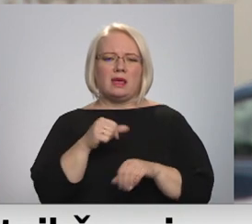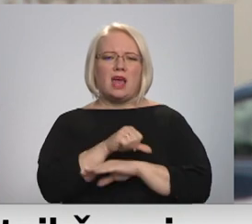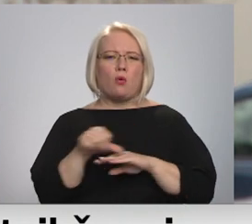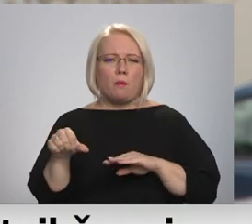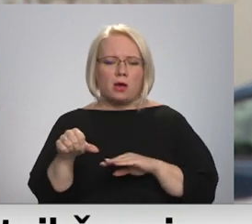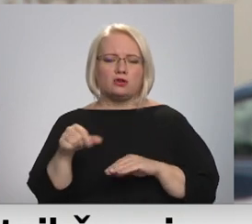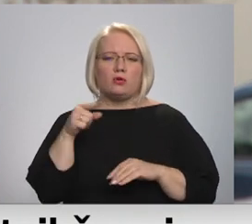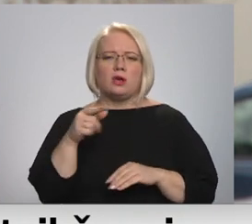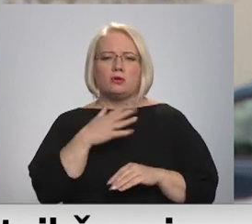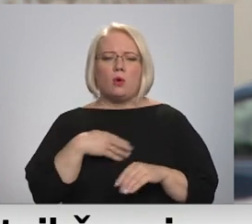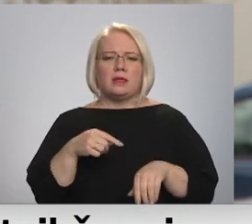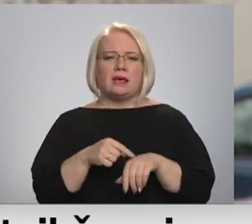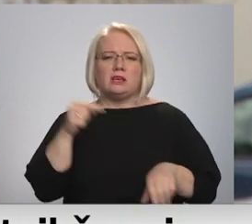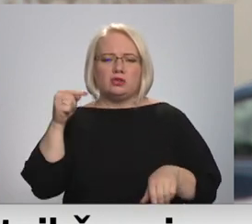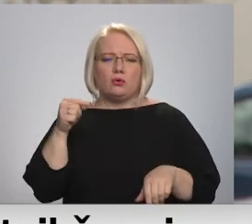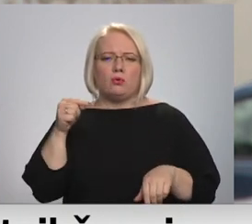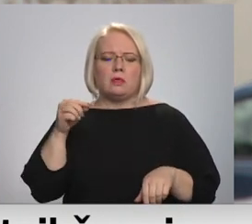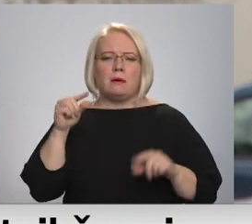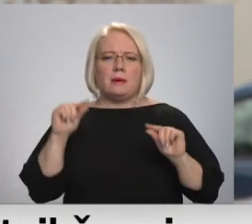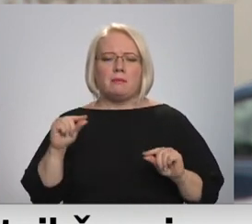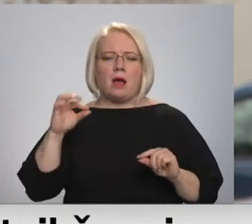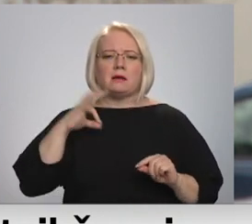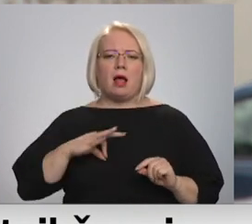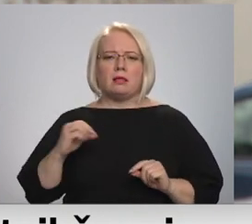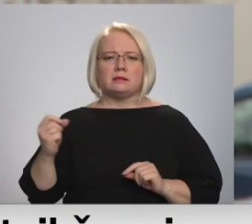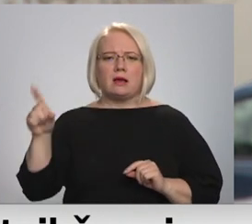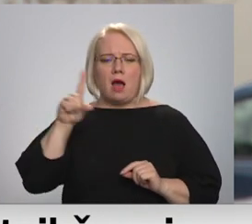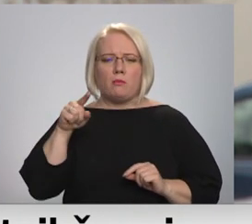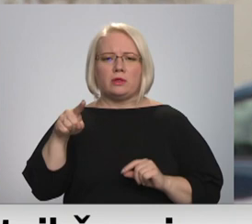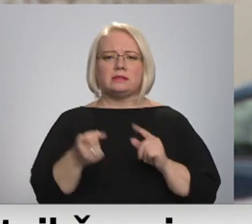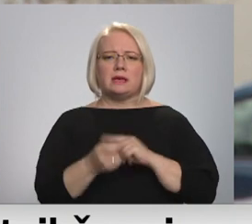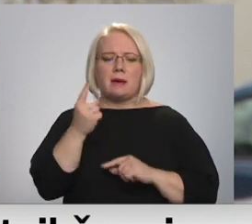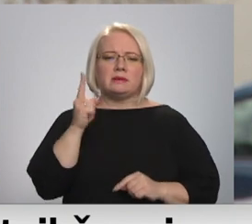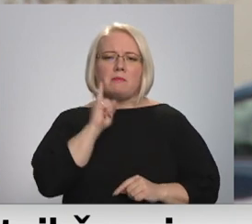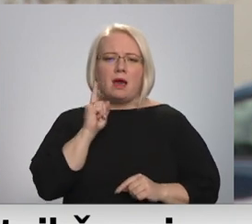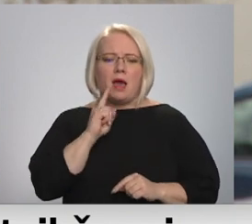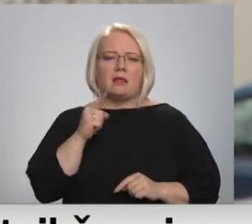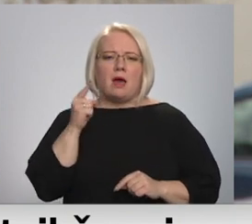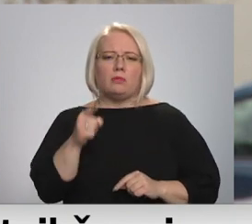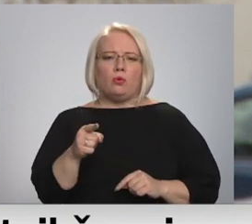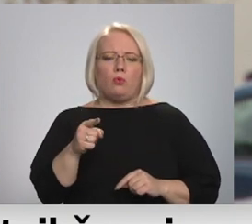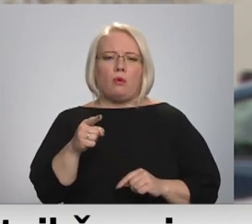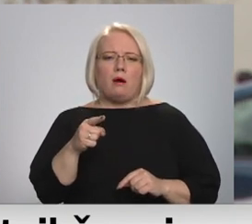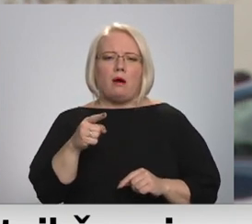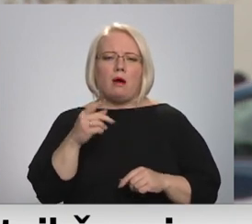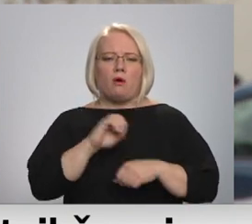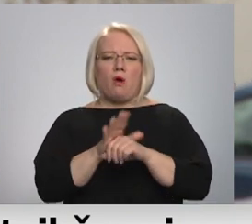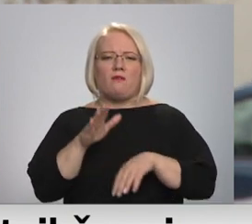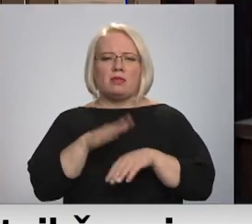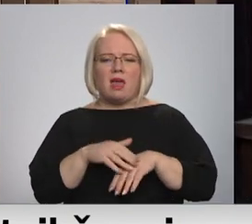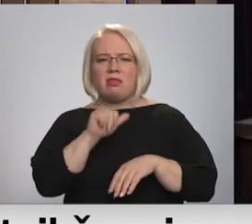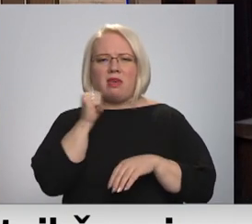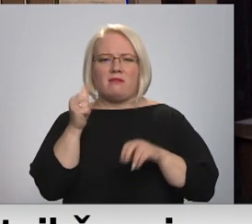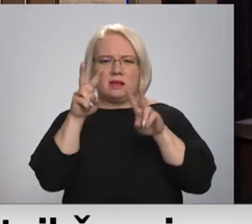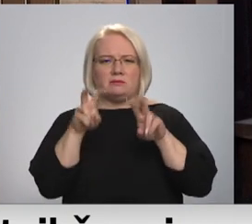diezgan būtiski izjūta minimāla salgas kāpumu. Tas varbūt tāds iemesls pagaidām tieši šobrīd nesaut pāržaram Covid pandēmiju, un to mēs varam